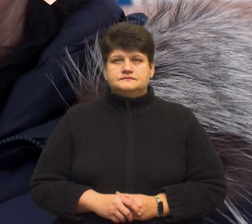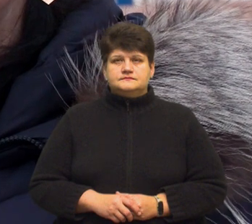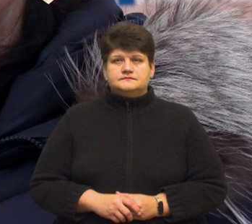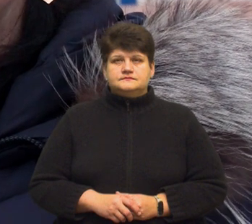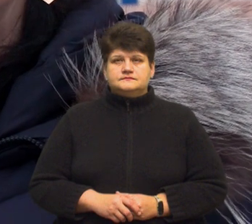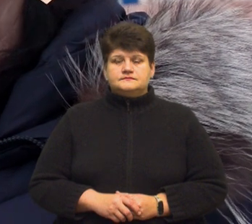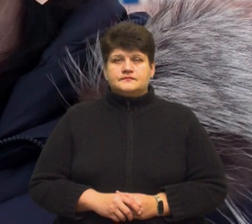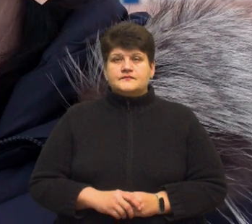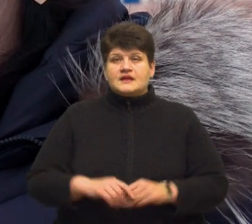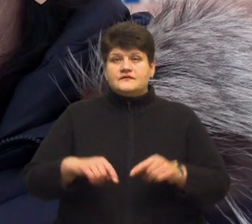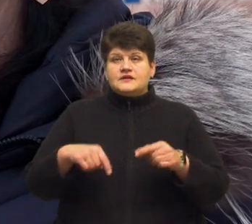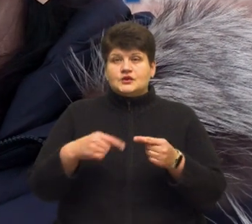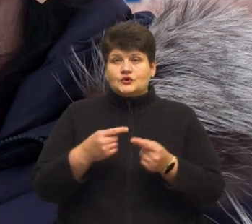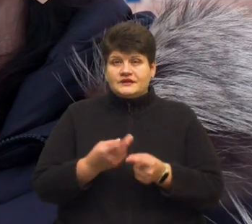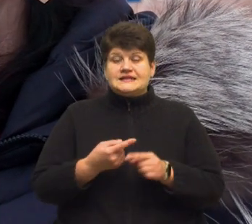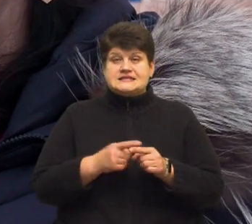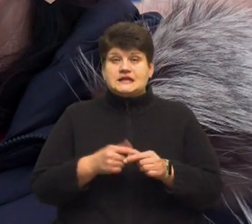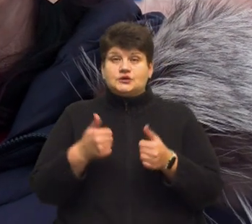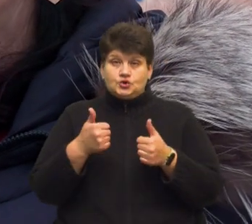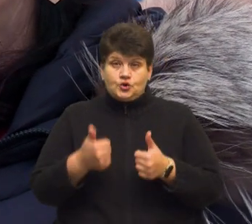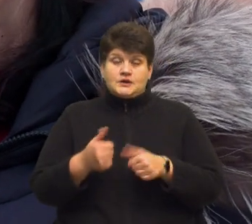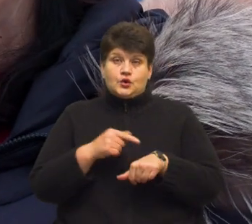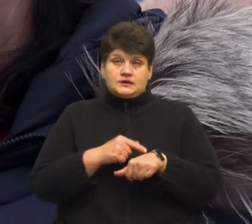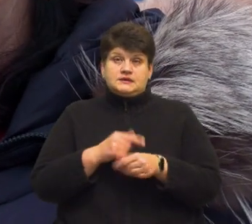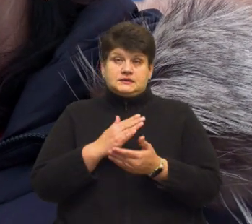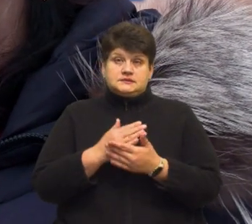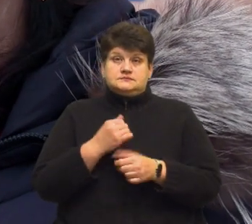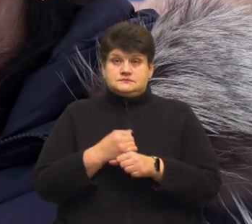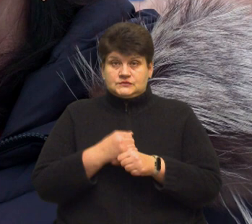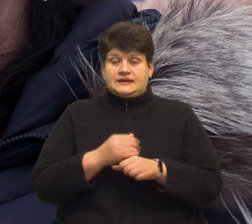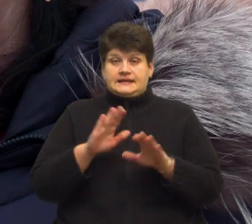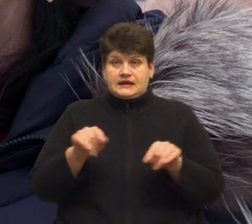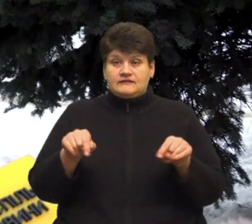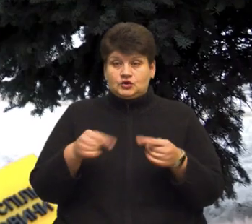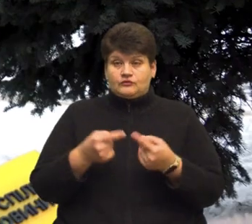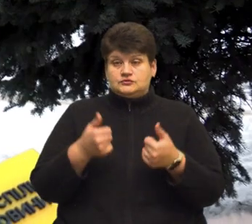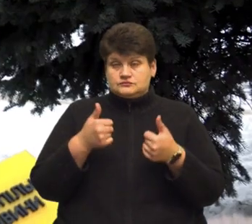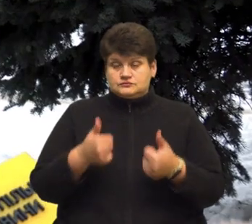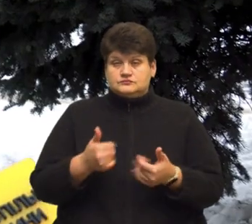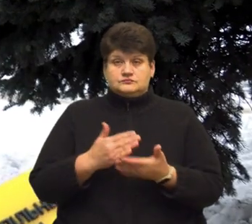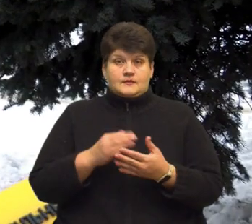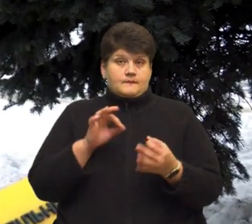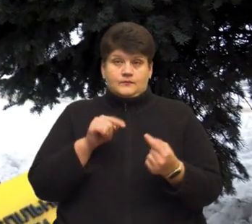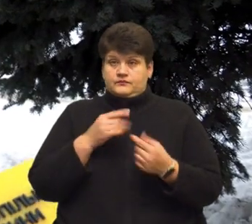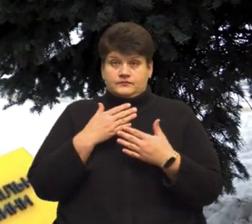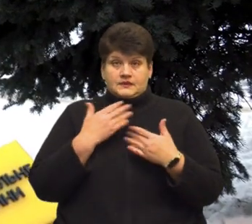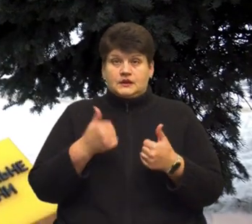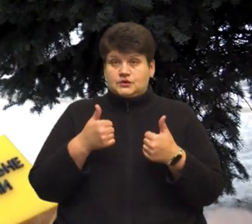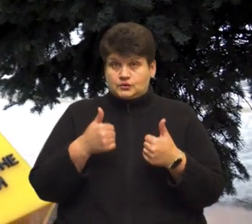Відновити це навіть по прикметі добре, коли годинник йде само собою. Та хай відновлюють, нічого проти немає. Добре, тому що